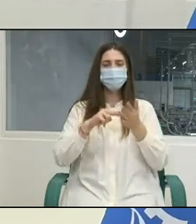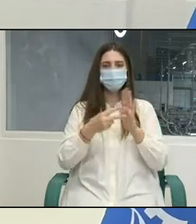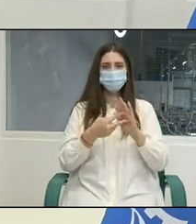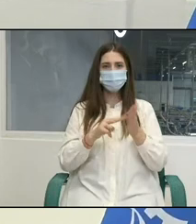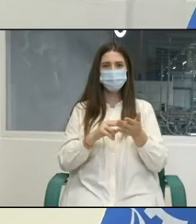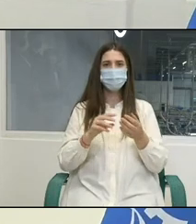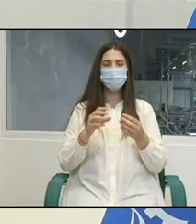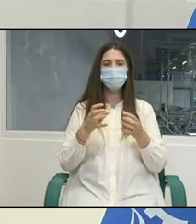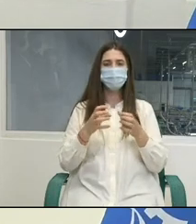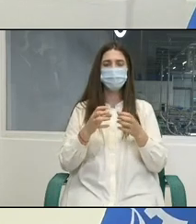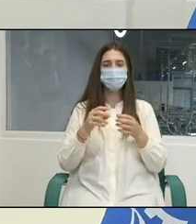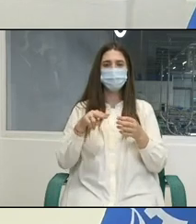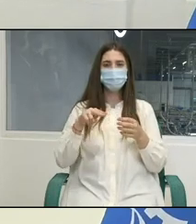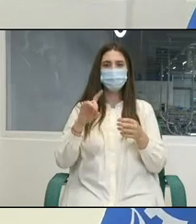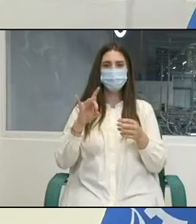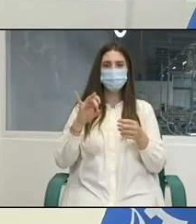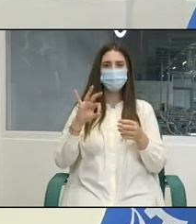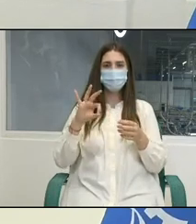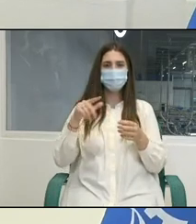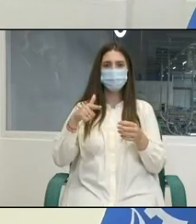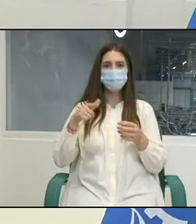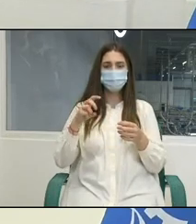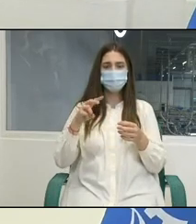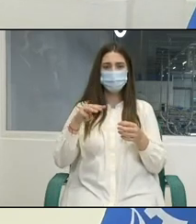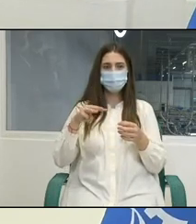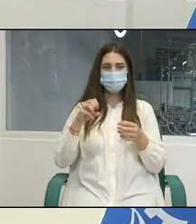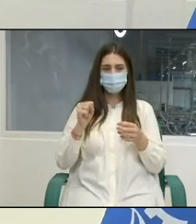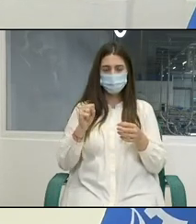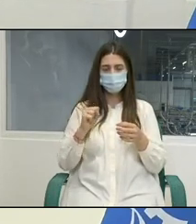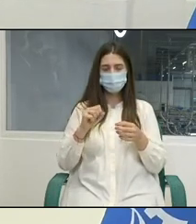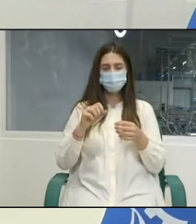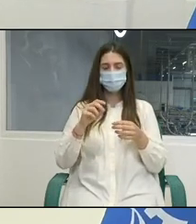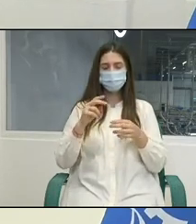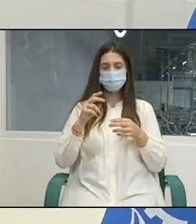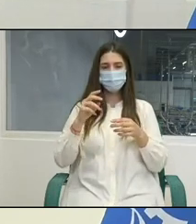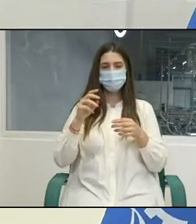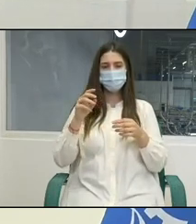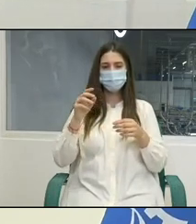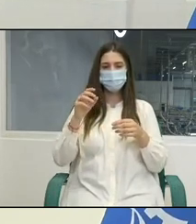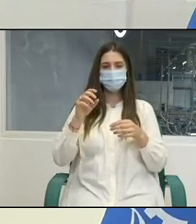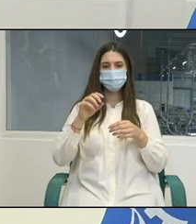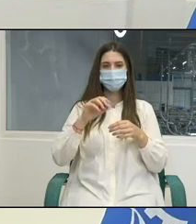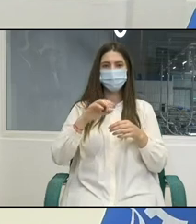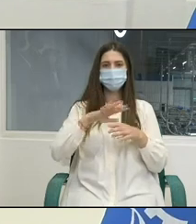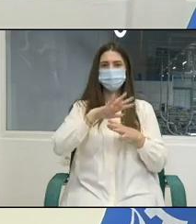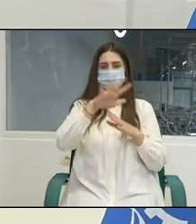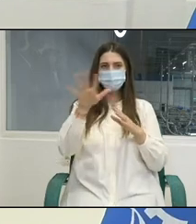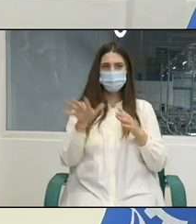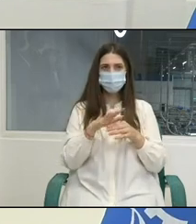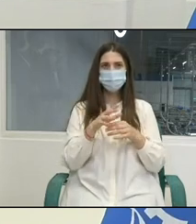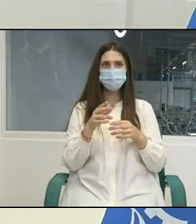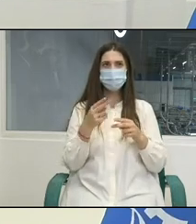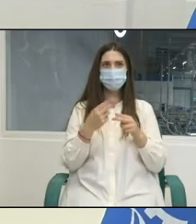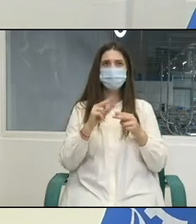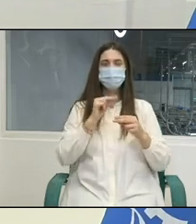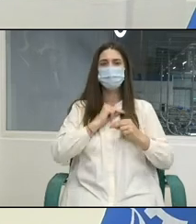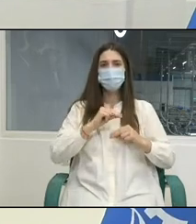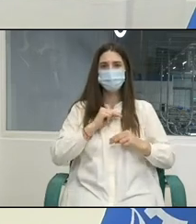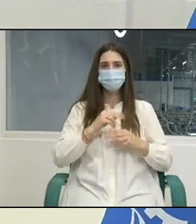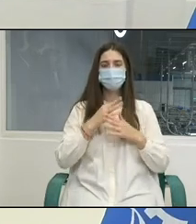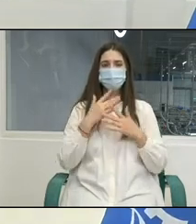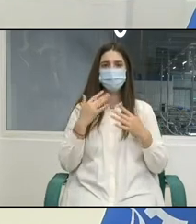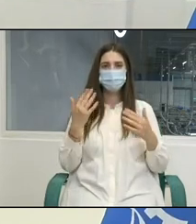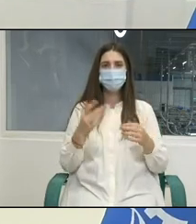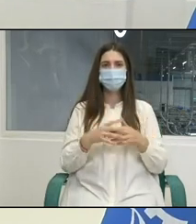țară privind munca decentă. Considerem importante și binevenite activități din program care vor